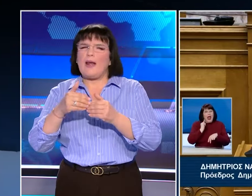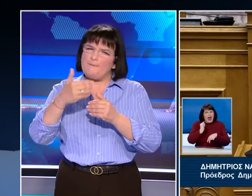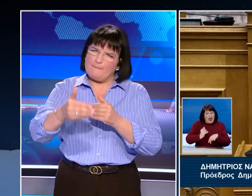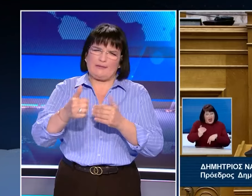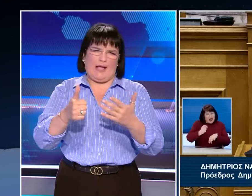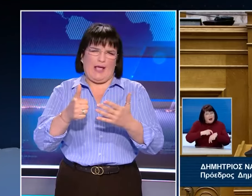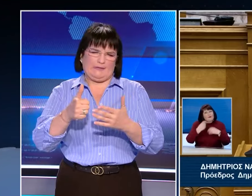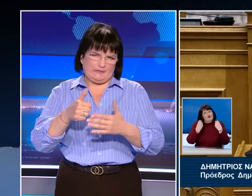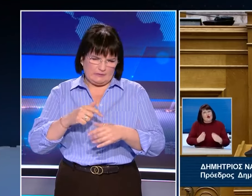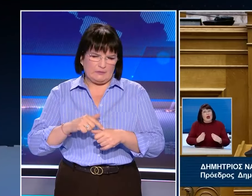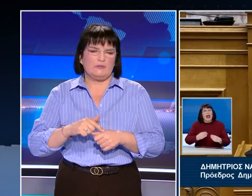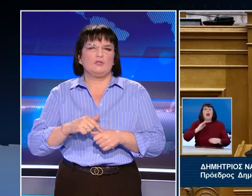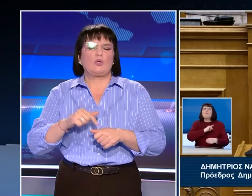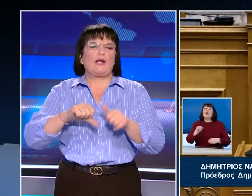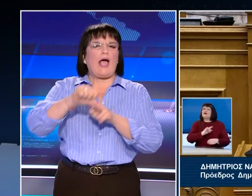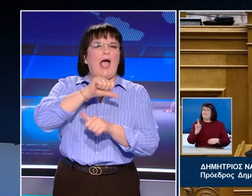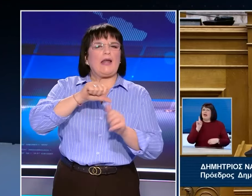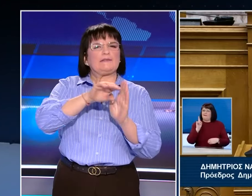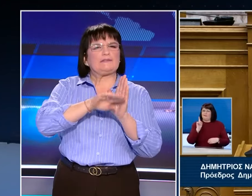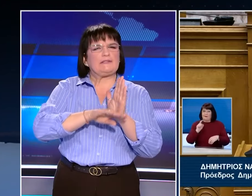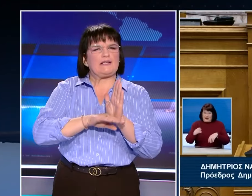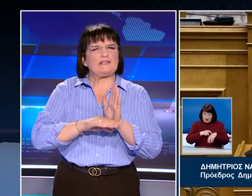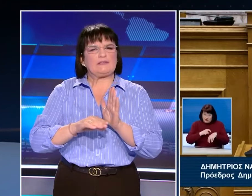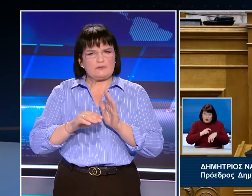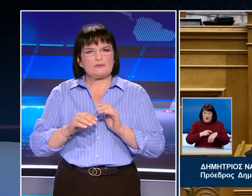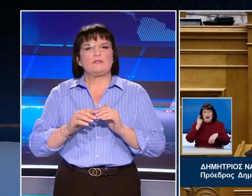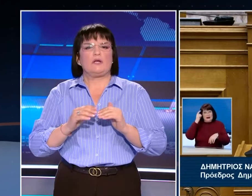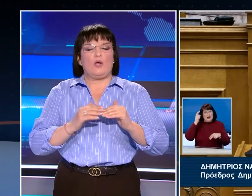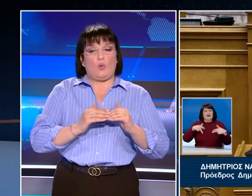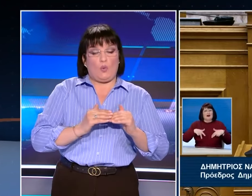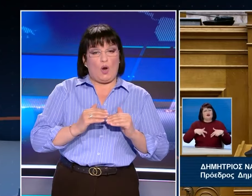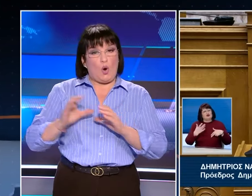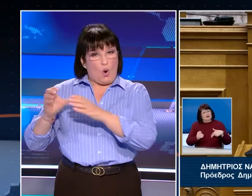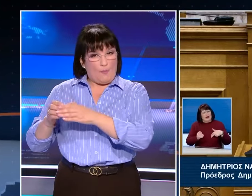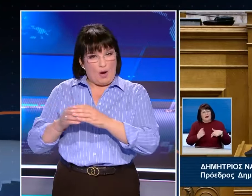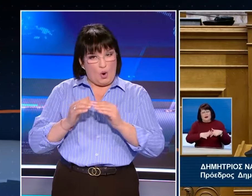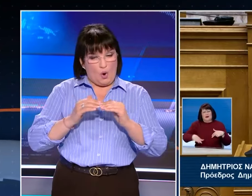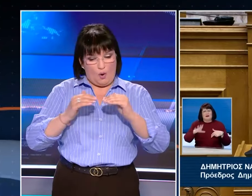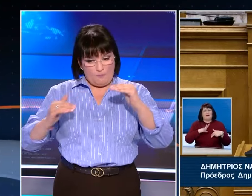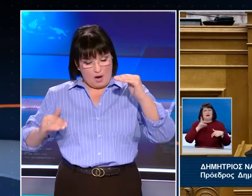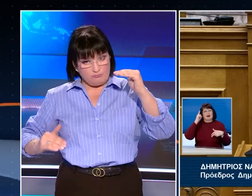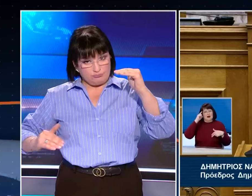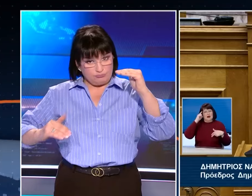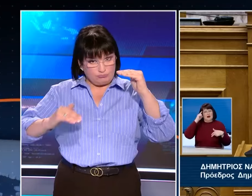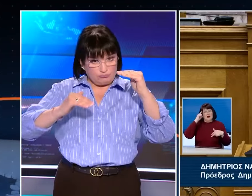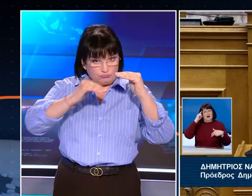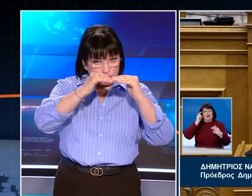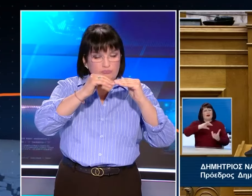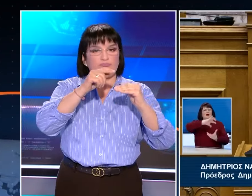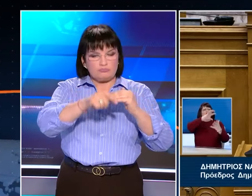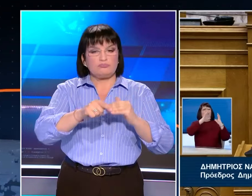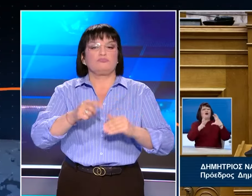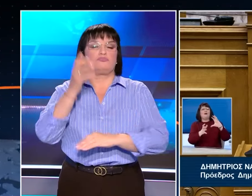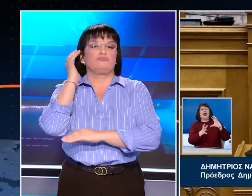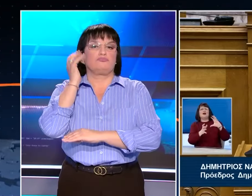έξι. Οπότε αλλάζει λίγο η σειρά, γιατί κανονικά θα έπρεπε να πηγαίνει από το μικρότερο προς το μεγαλύτερο κόμμα να τοποθετούνται οι πολιτικοί αρχηγοί